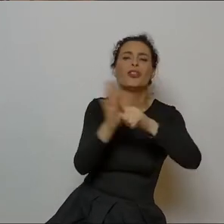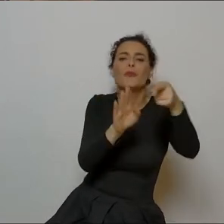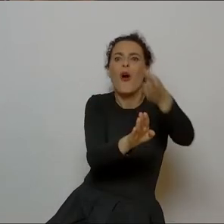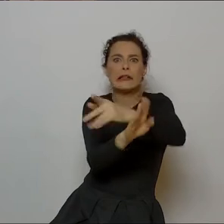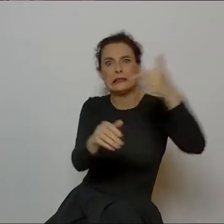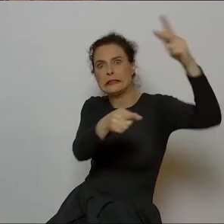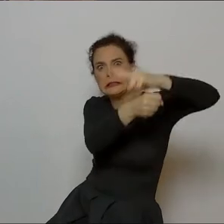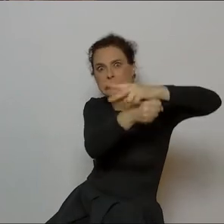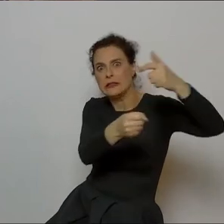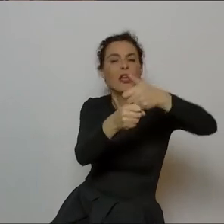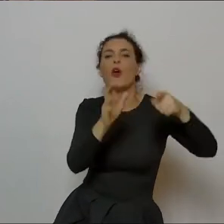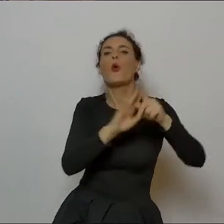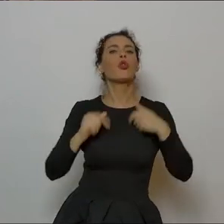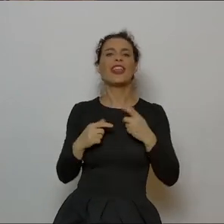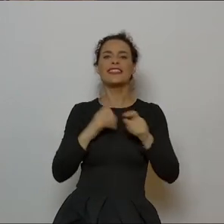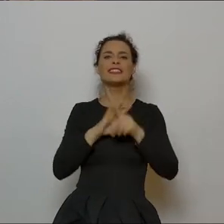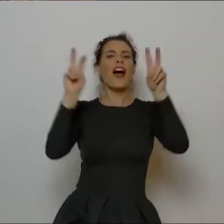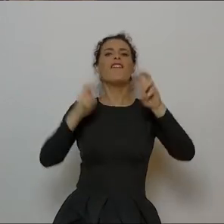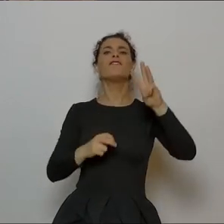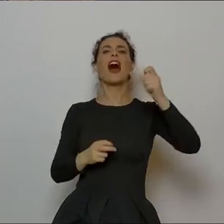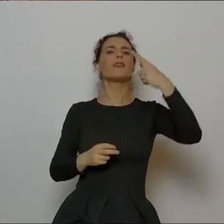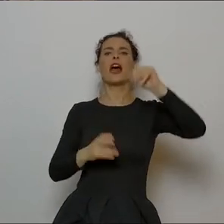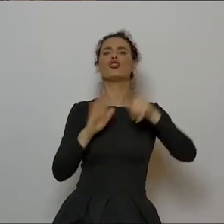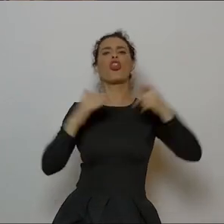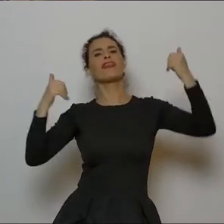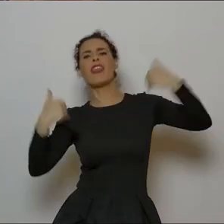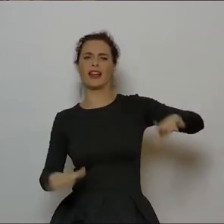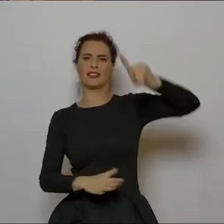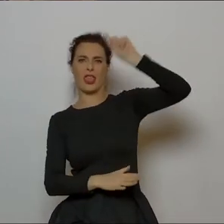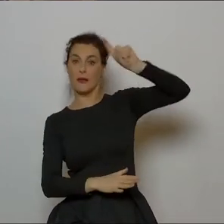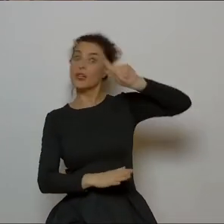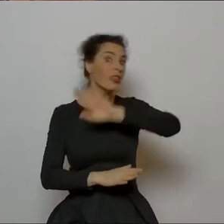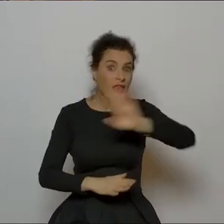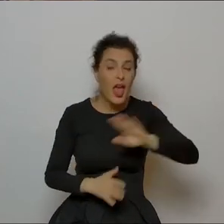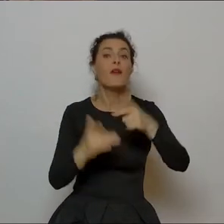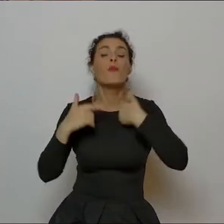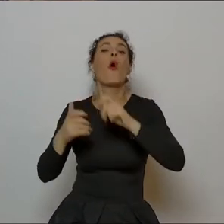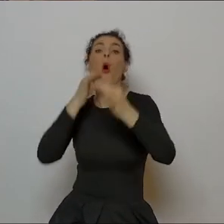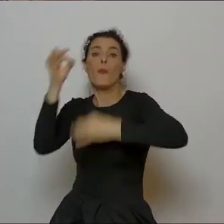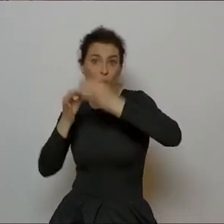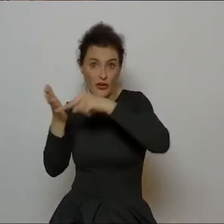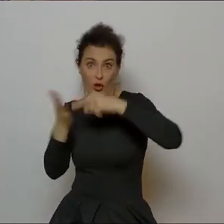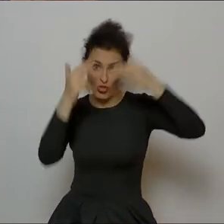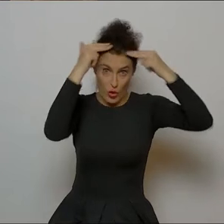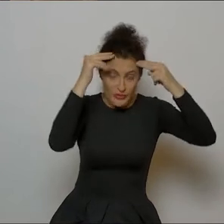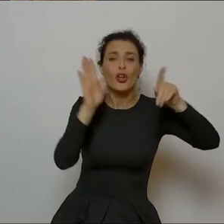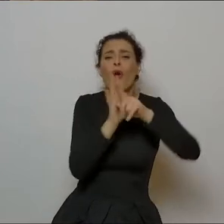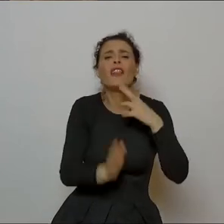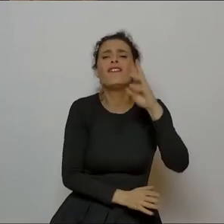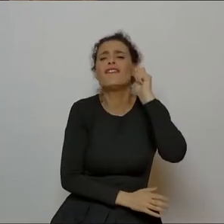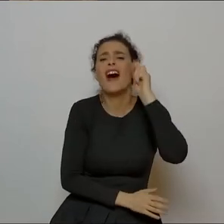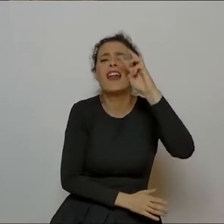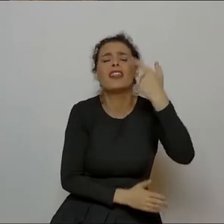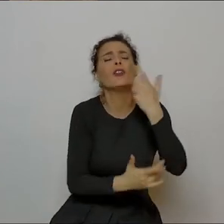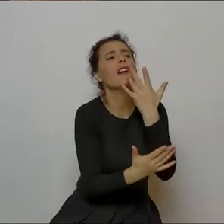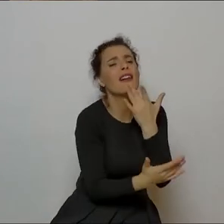się. To nie jest Wanda, co nie chciała Niemca. Wanda Norwida jest o Wandzie, co bardzo tego Niemca chciała. Tylko była mądrym